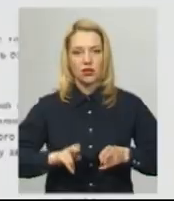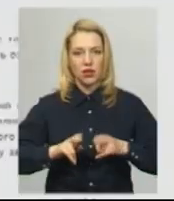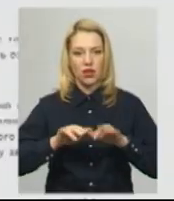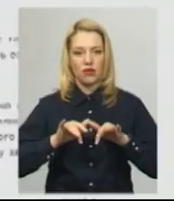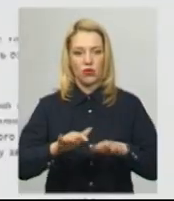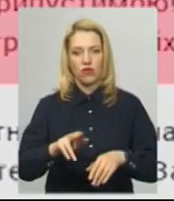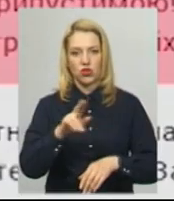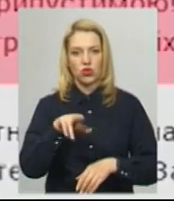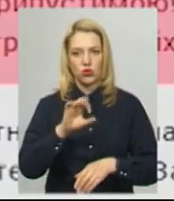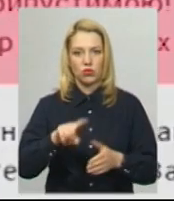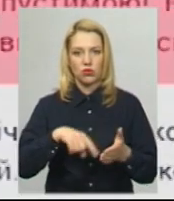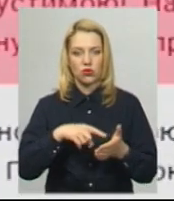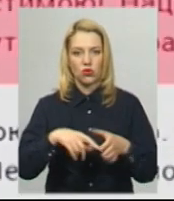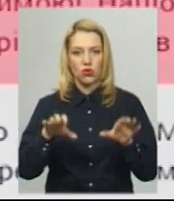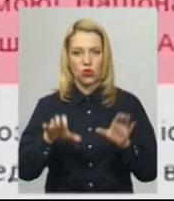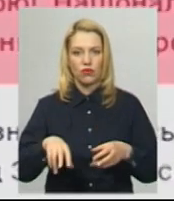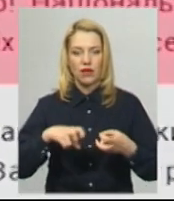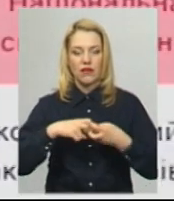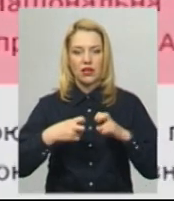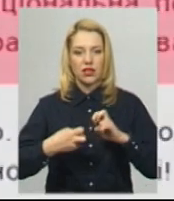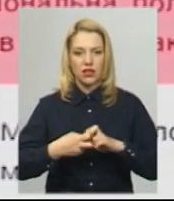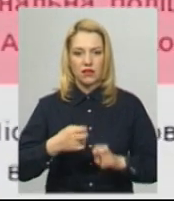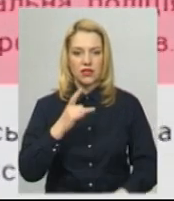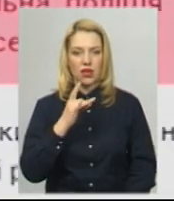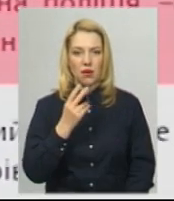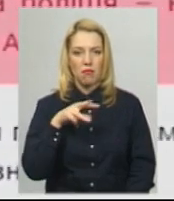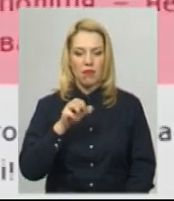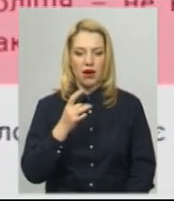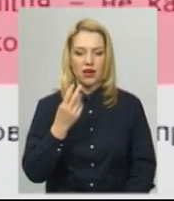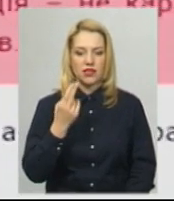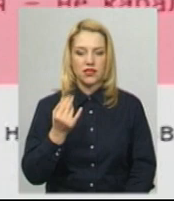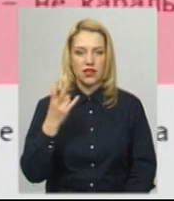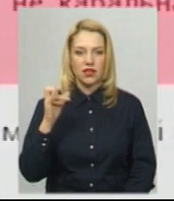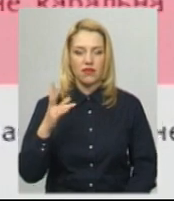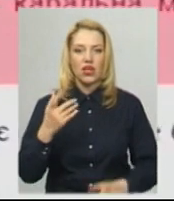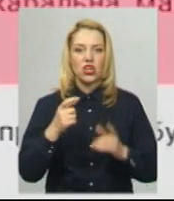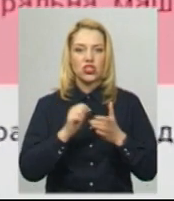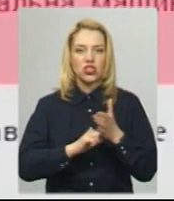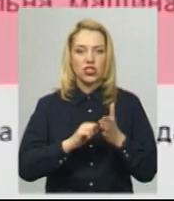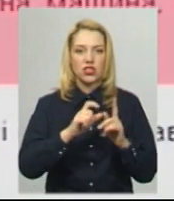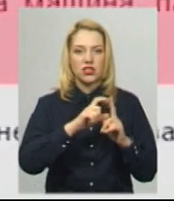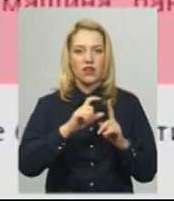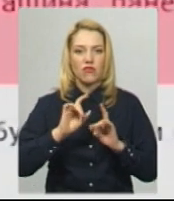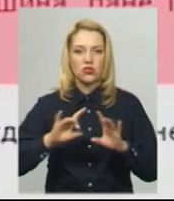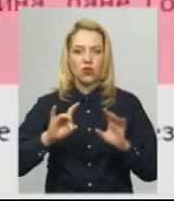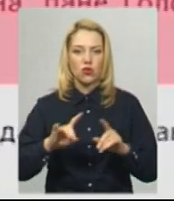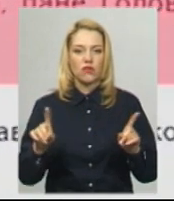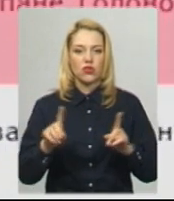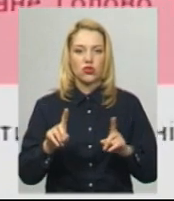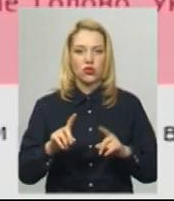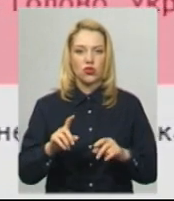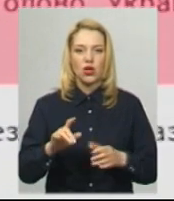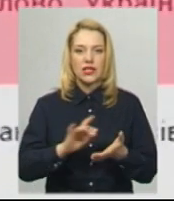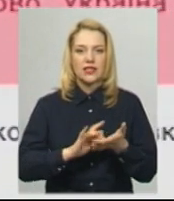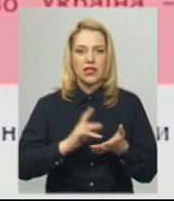провадження щодо міського голови Франківська Руслана Марцінківа через висловлювання, в якому йшлося про те, що ромів з міста